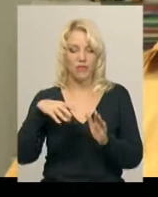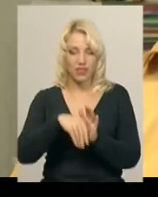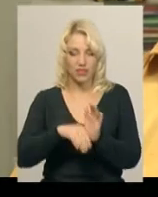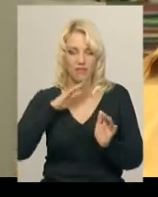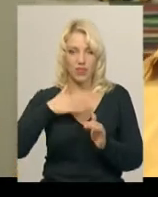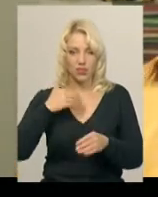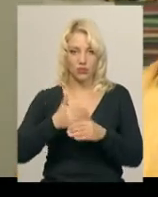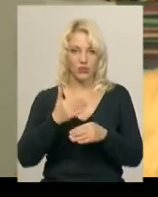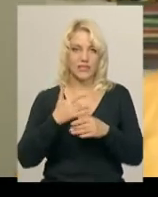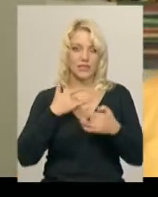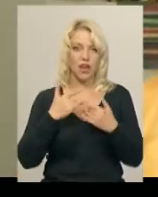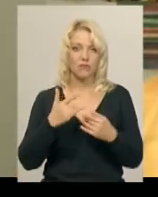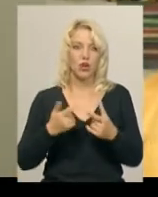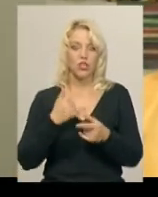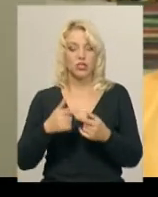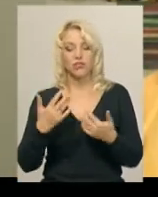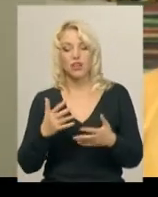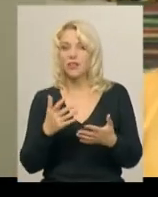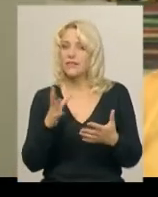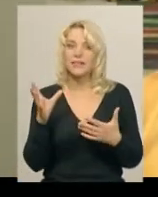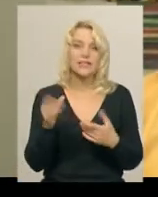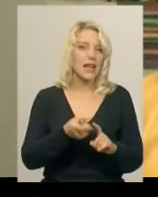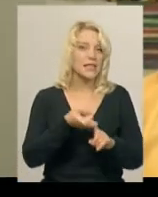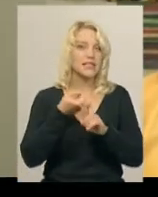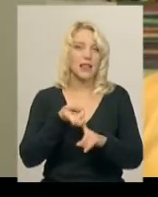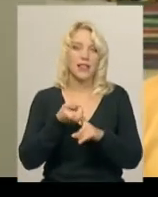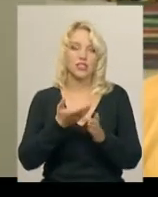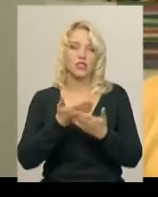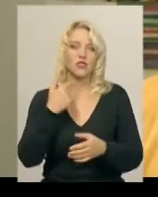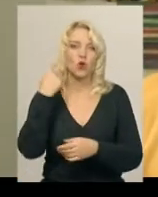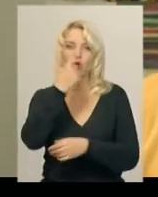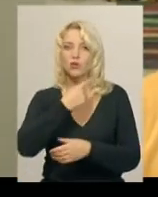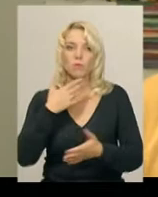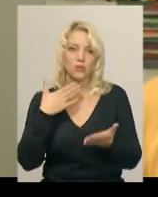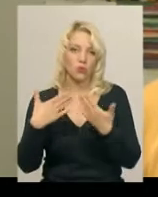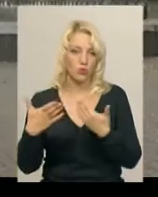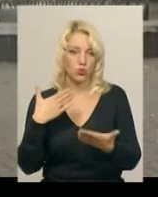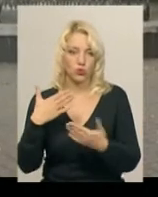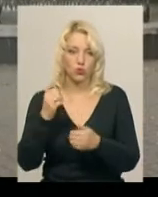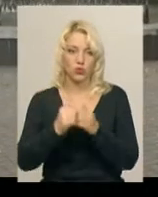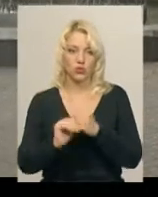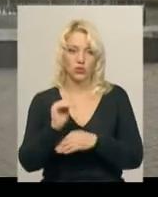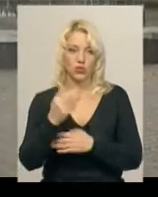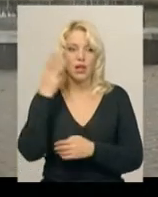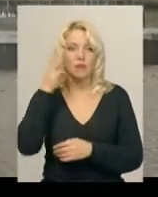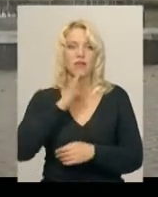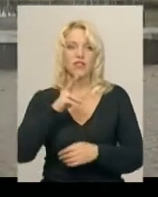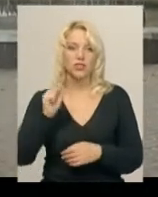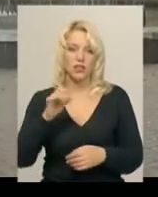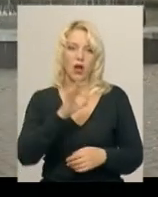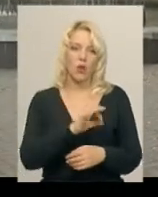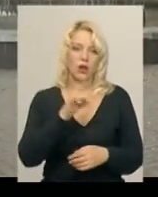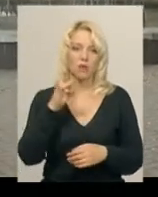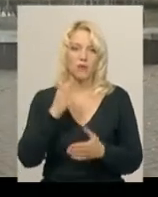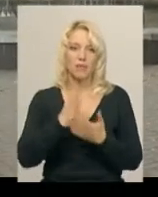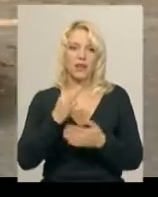прийшла і вона вже в нашій виставі. Це просто особистий підхід до кожної дитини. Хмельничанка Ольга Романішина має сина.